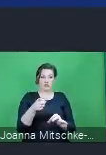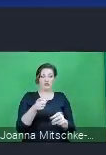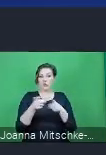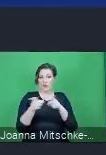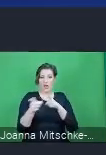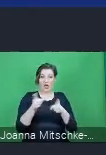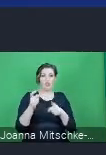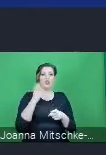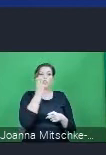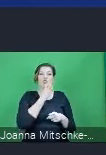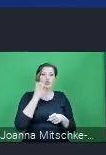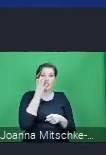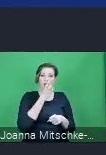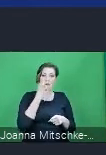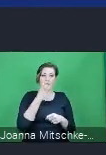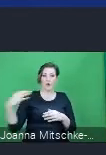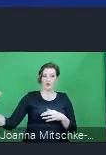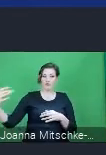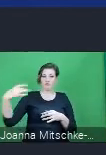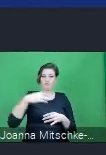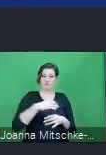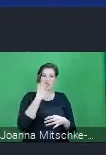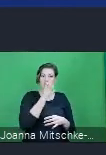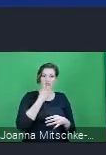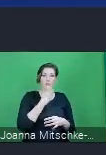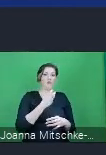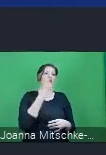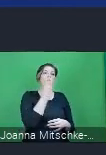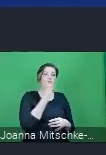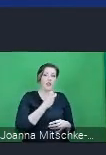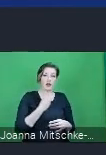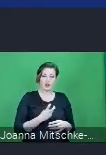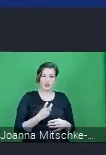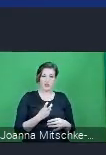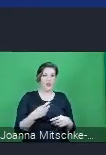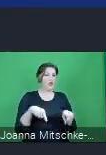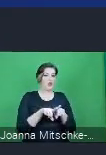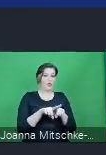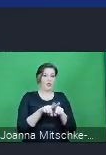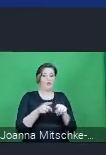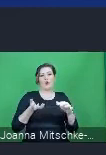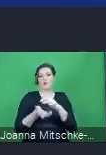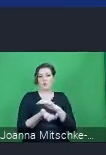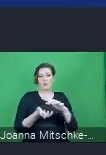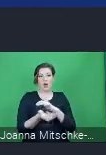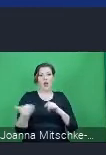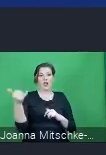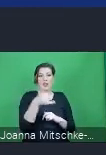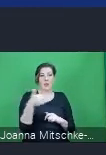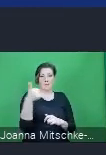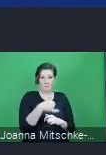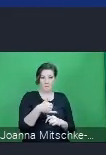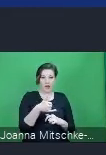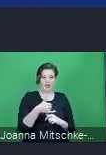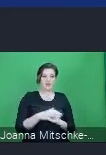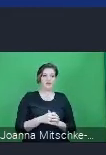zasilania z sieci ciepłowniczej, źródła energii elektrycznej, czy źródła spalania paliw o mocy właśnie mniejszej niż 1